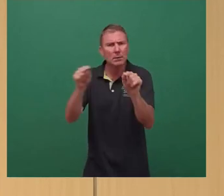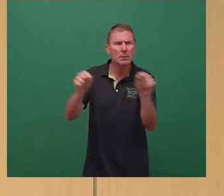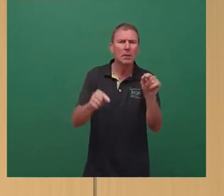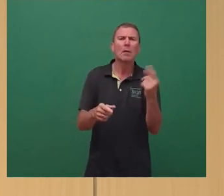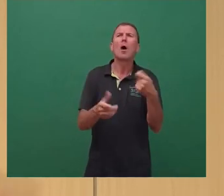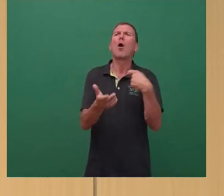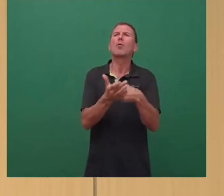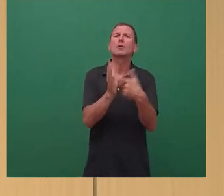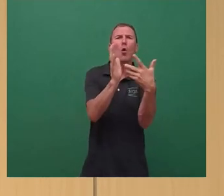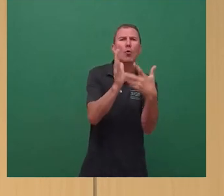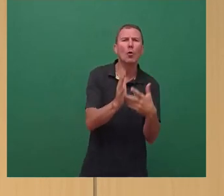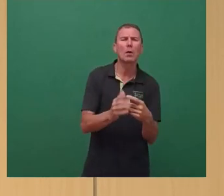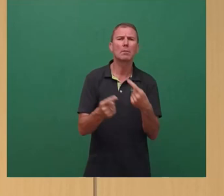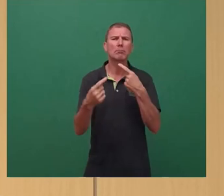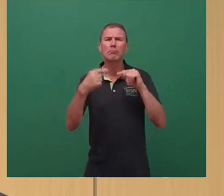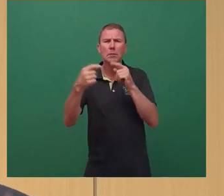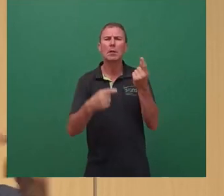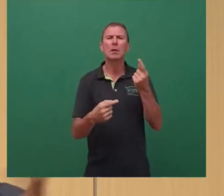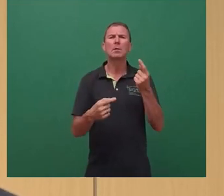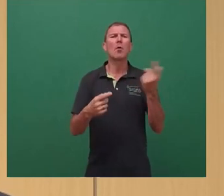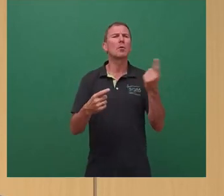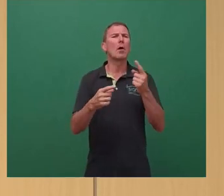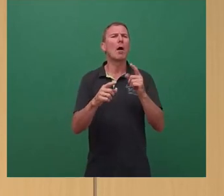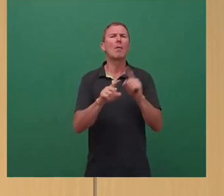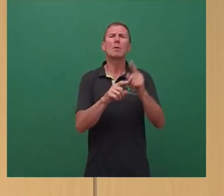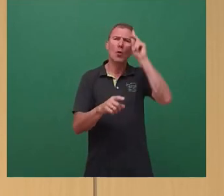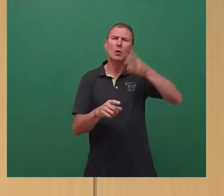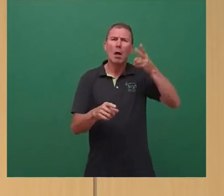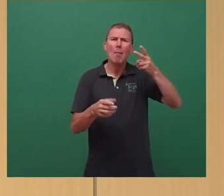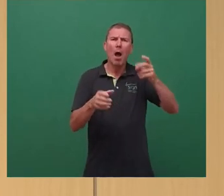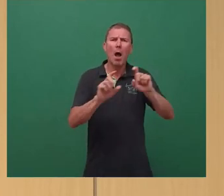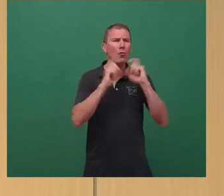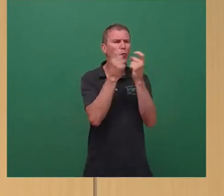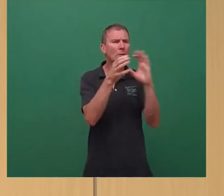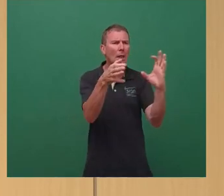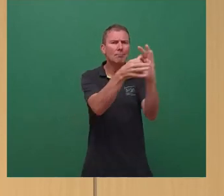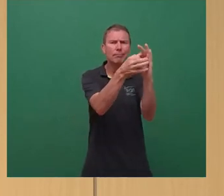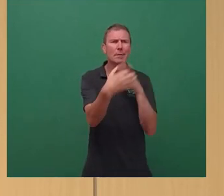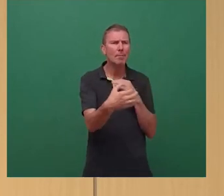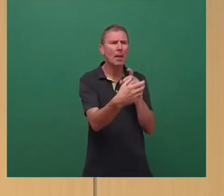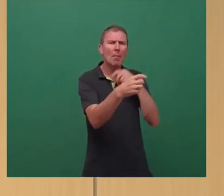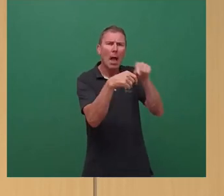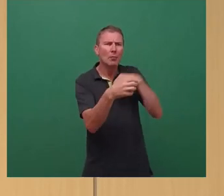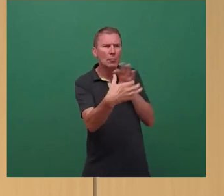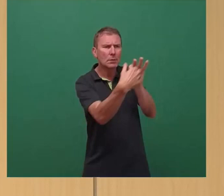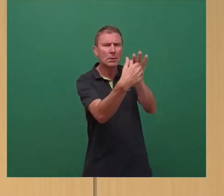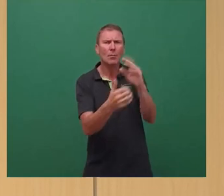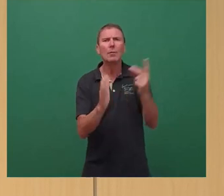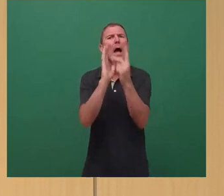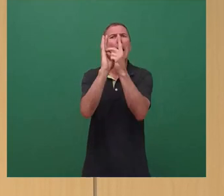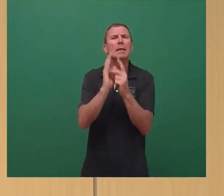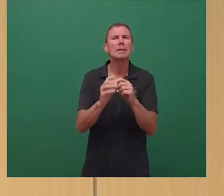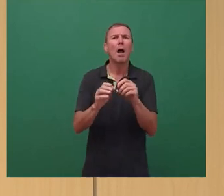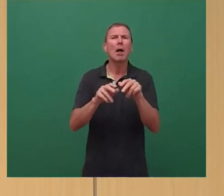Kostencontrolling sprechen, über Synergien im TWD-Konzern, über auch gewisse Nachteile, die die DVB noch im Bereich Digitalisierung hat. Das sind